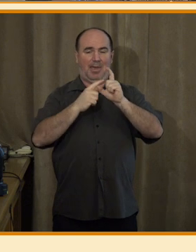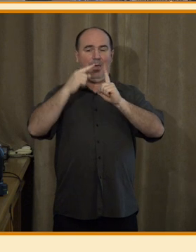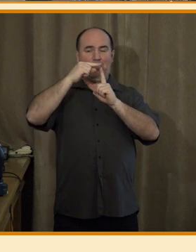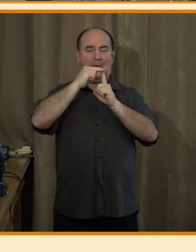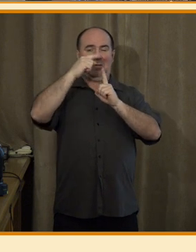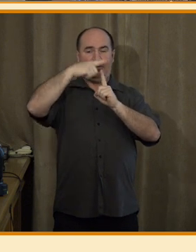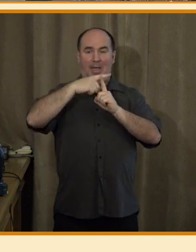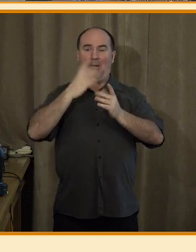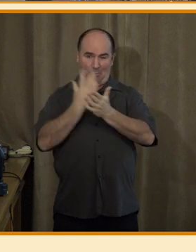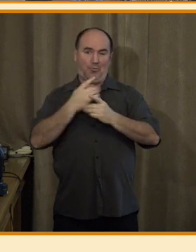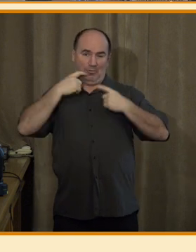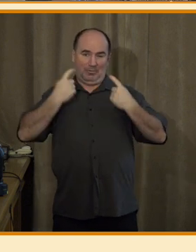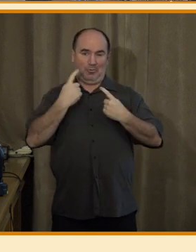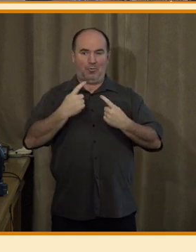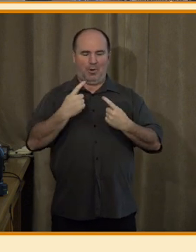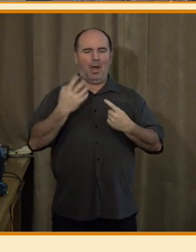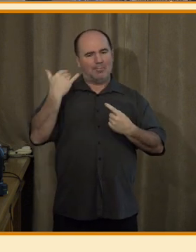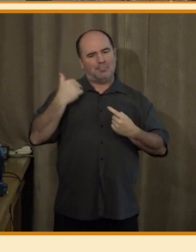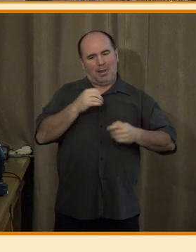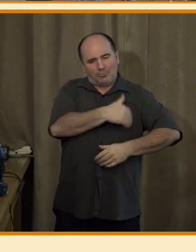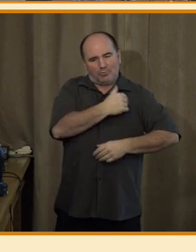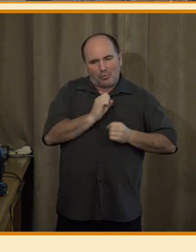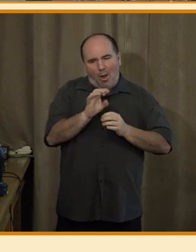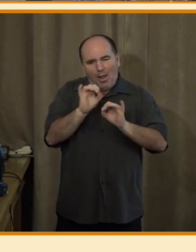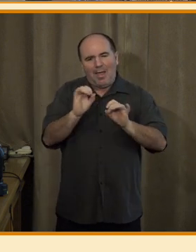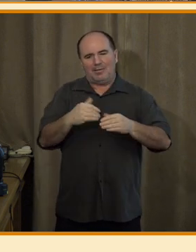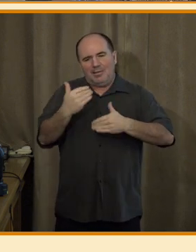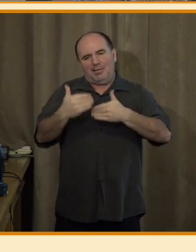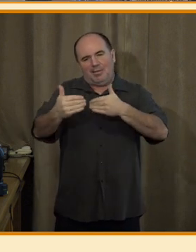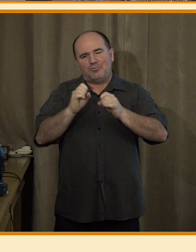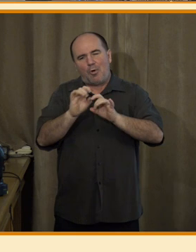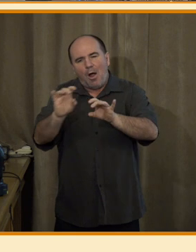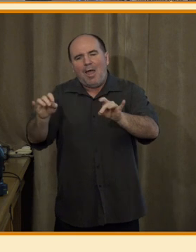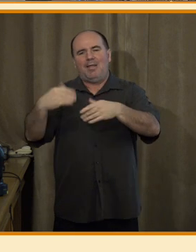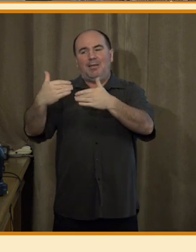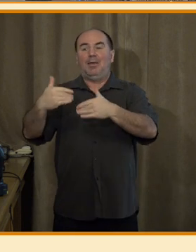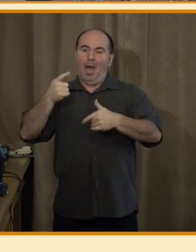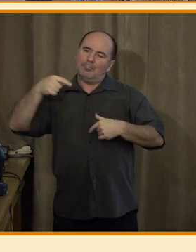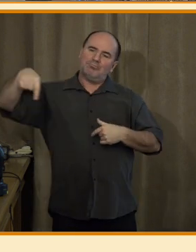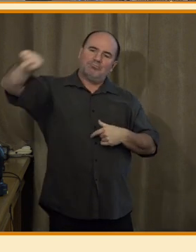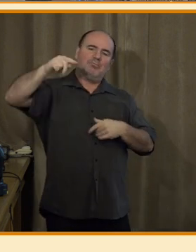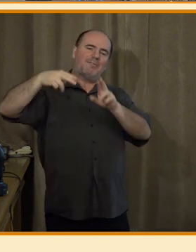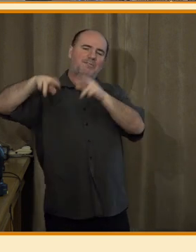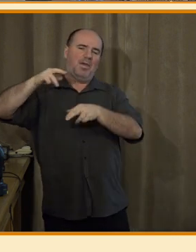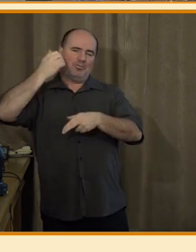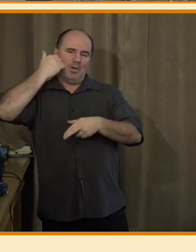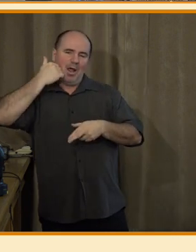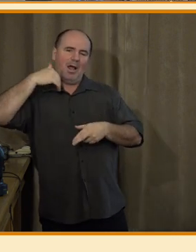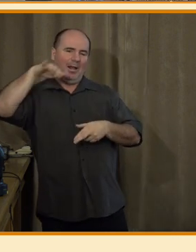školení a vlastně zavedli ta pravidla. A z těch, kteří je vyskoušeli, tak